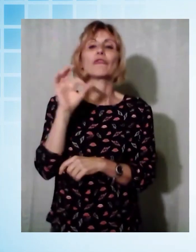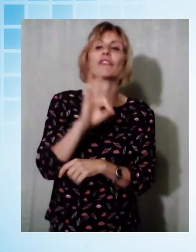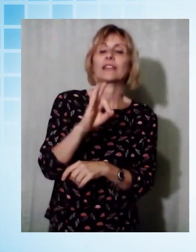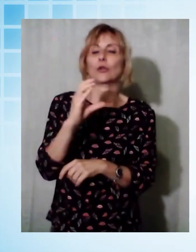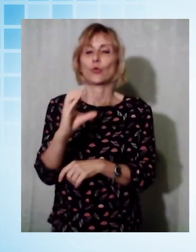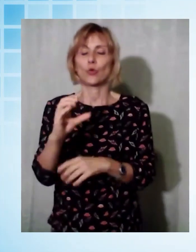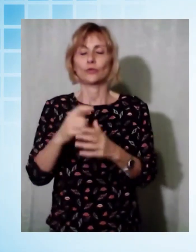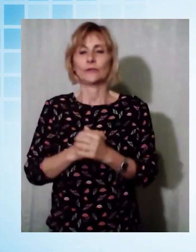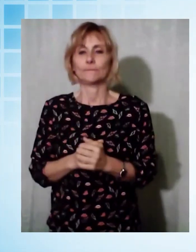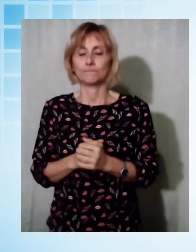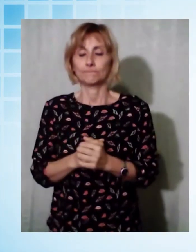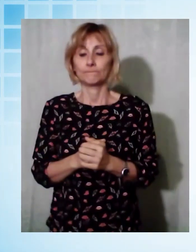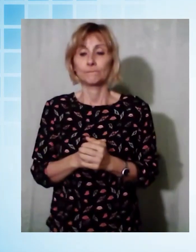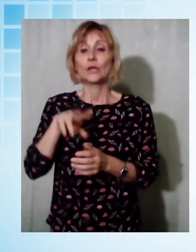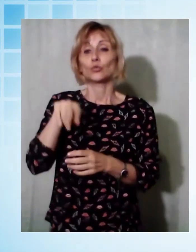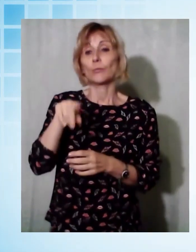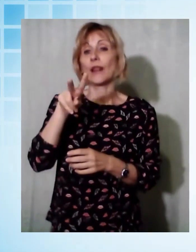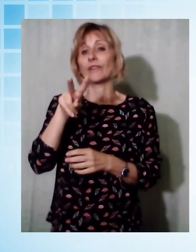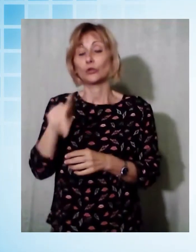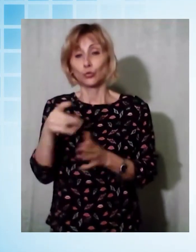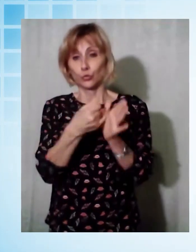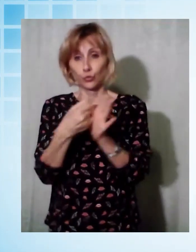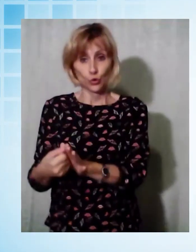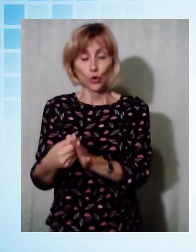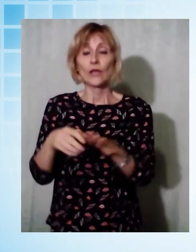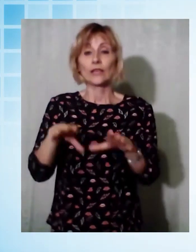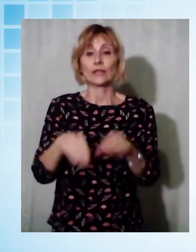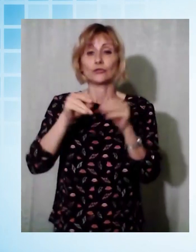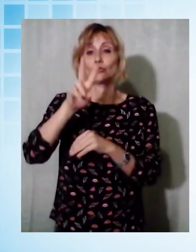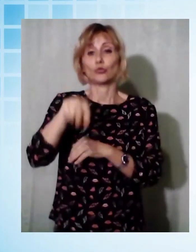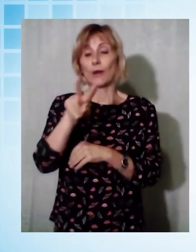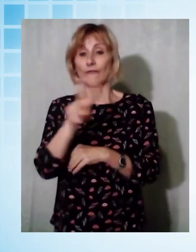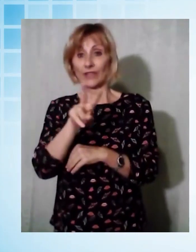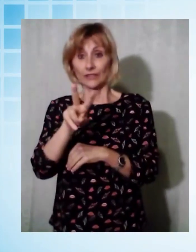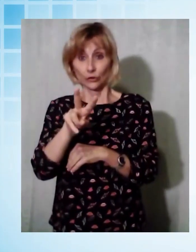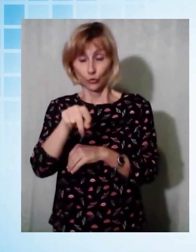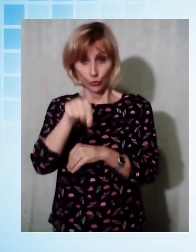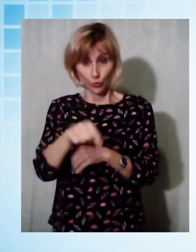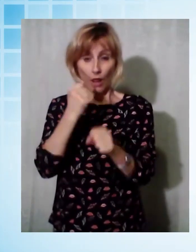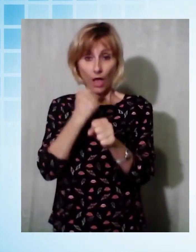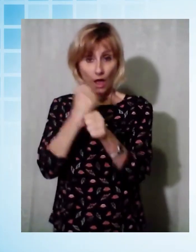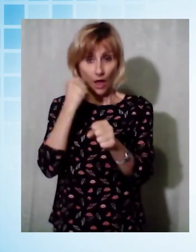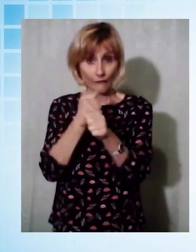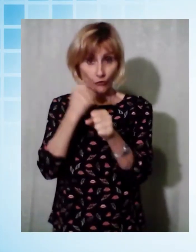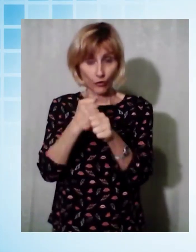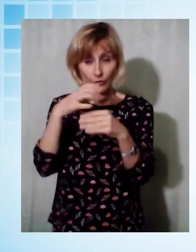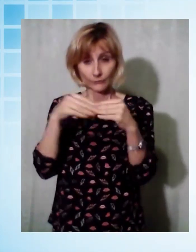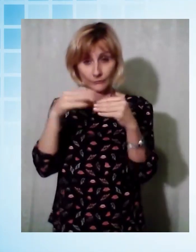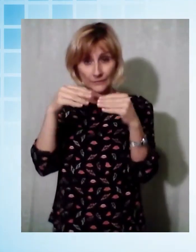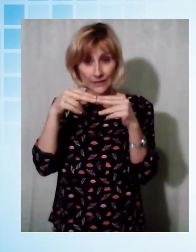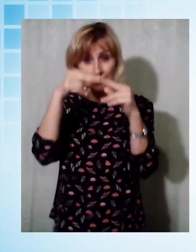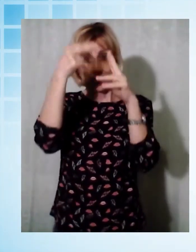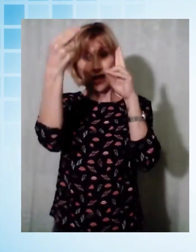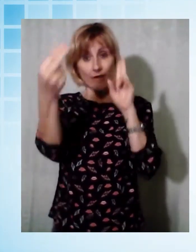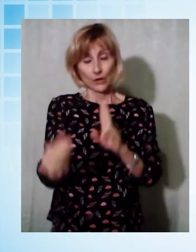Partiranno tra la fine del 2021 e l'inizio del 2022 i lavori di ricostruzione del cavalcavia di Querceta, che dal dicembre 2017